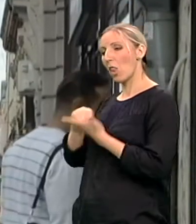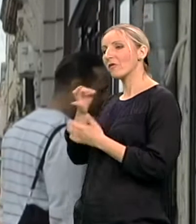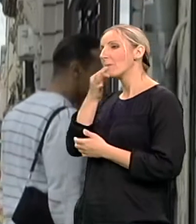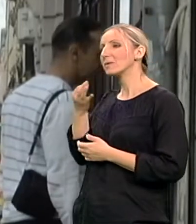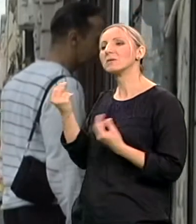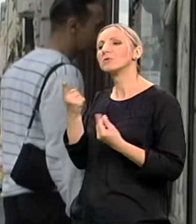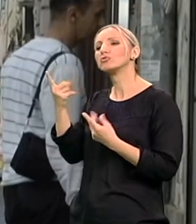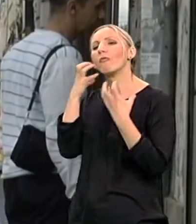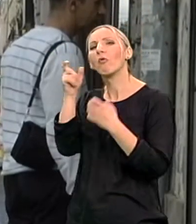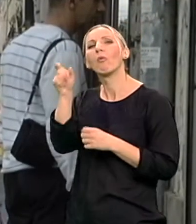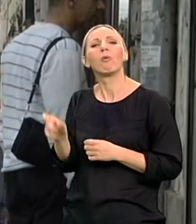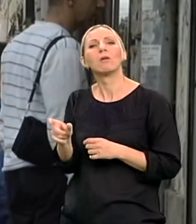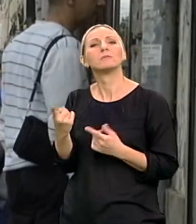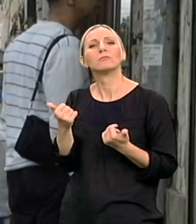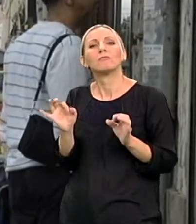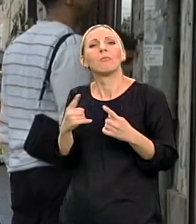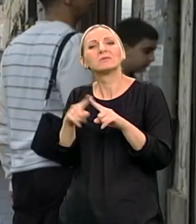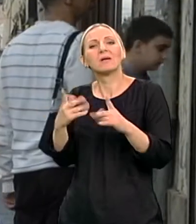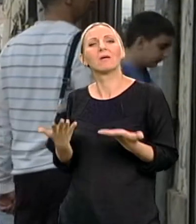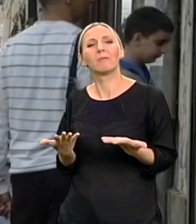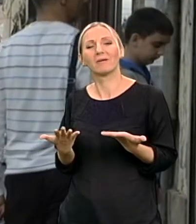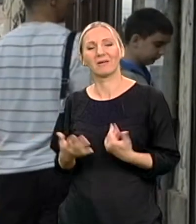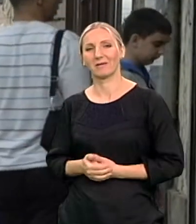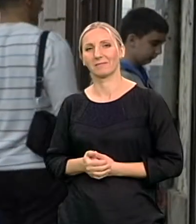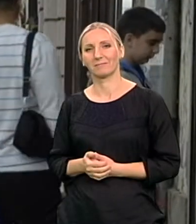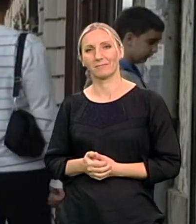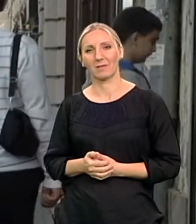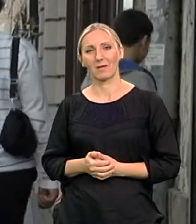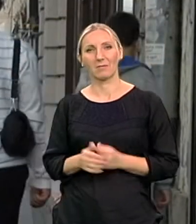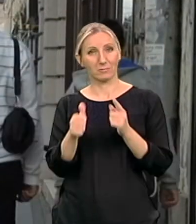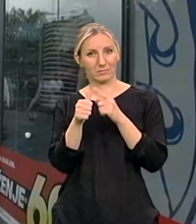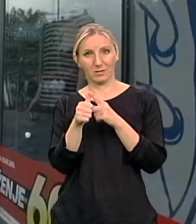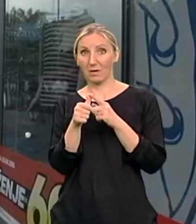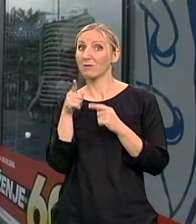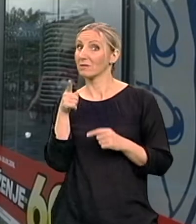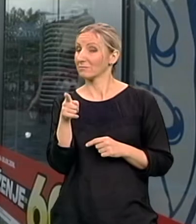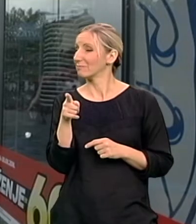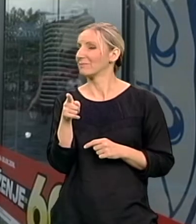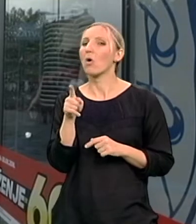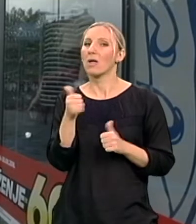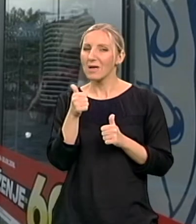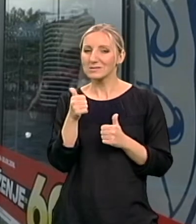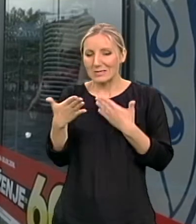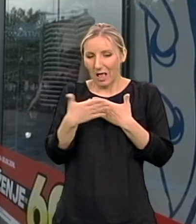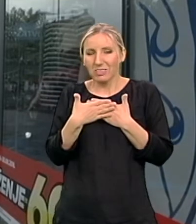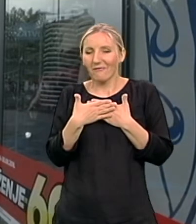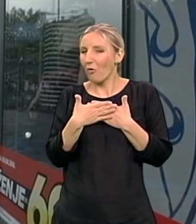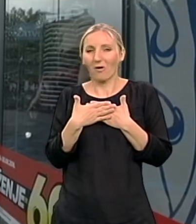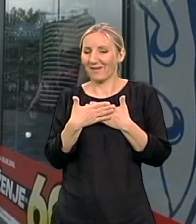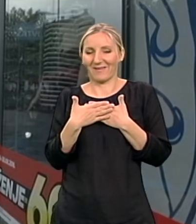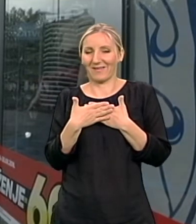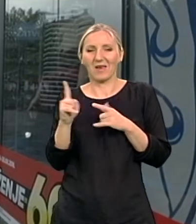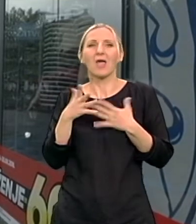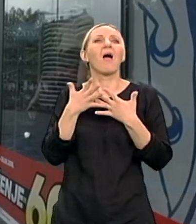je ona specifična kao osoba? Uprve jedan, ono je karizmaticna, ono je zaporna osoba, ali